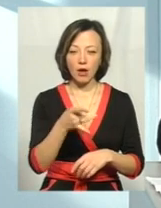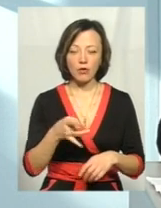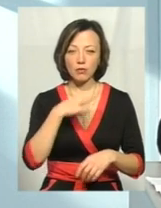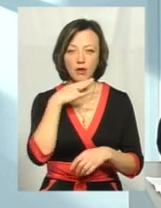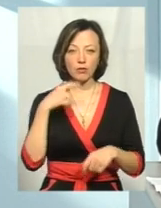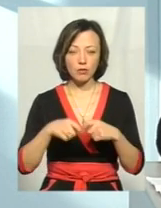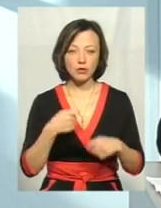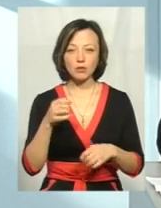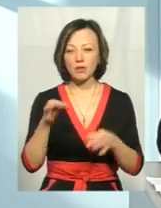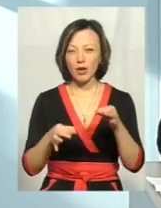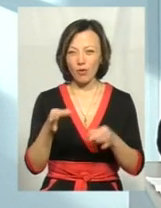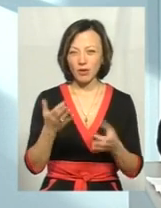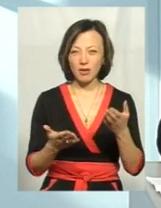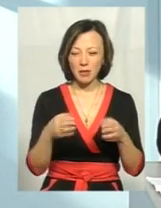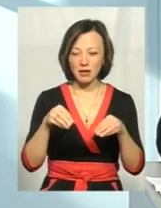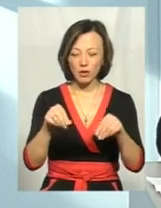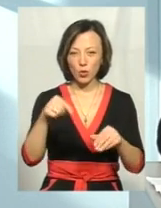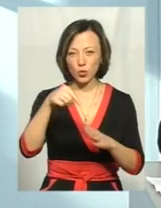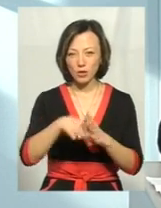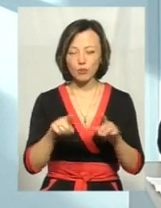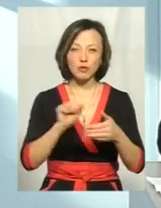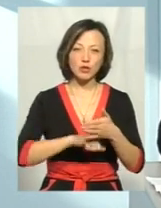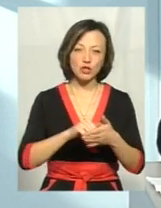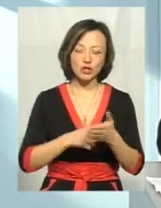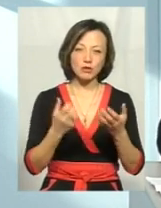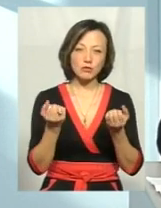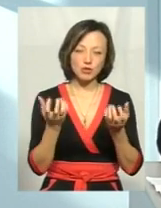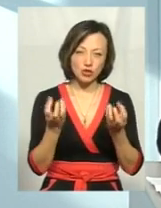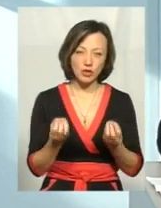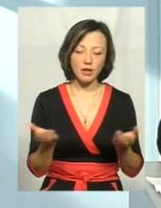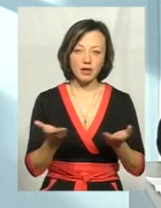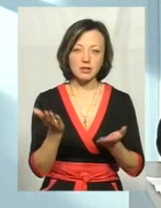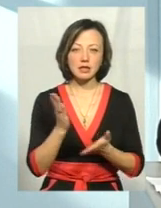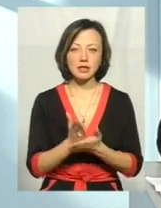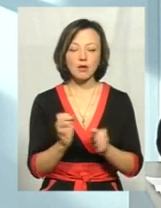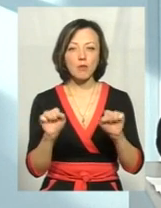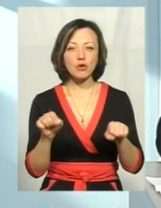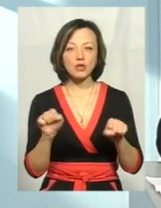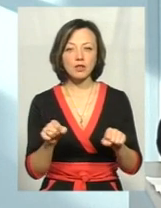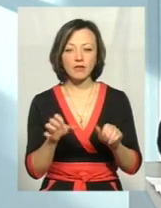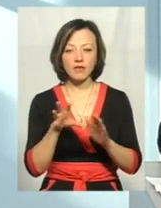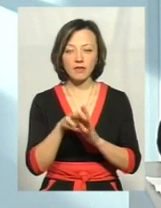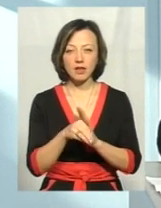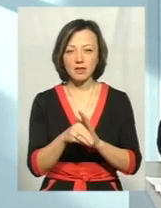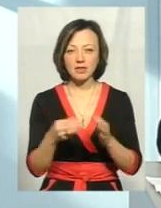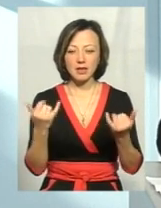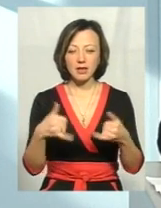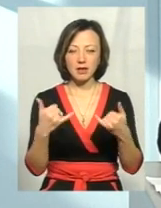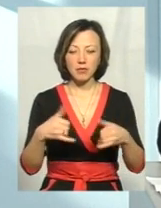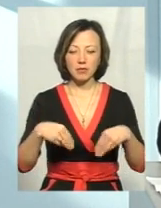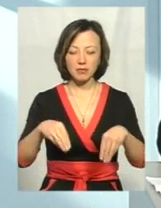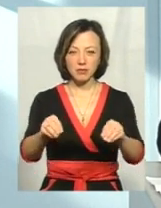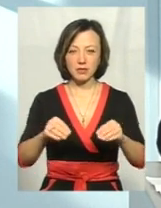природа, ґрунтів, напевно, можливо, ще якісь чинники, можливо, внесення контрольованих-неконтрольованих